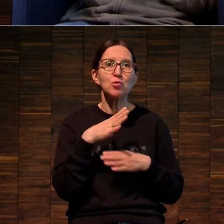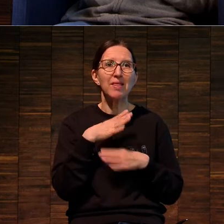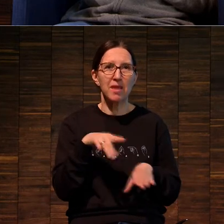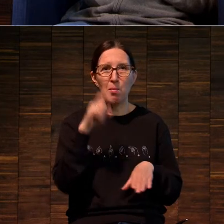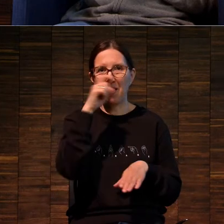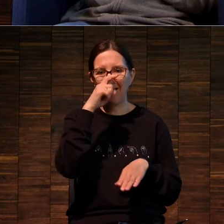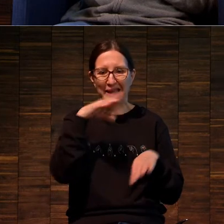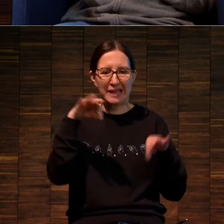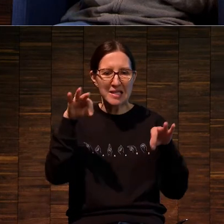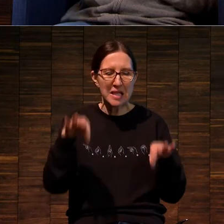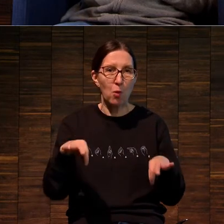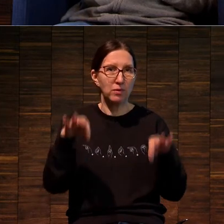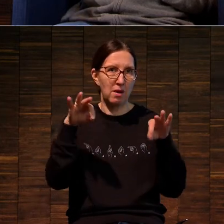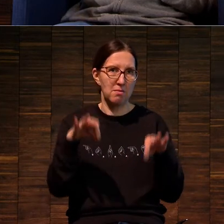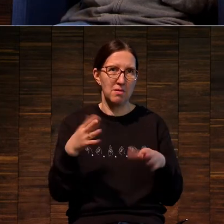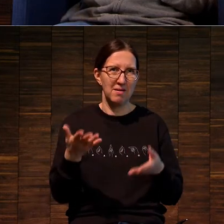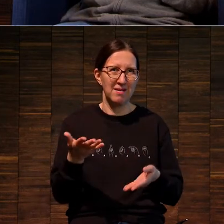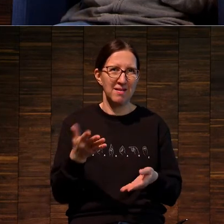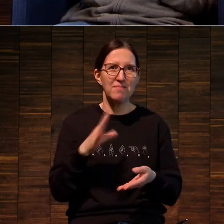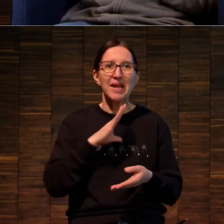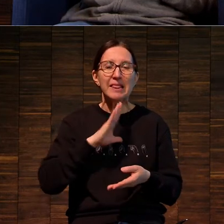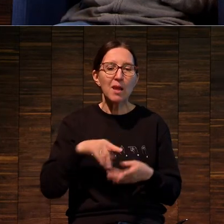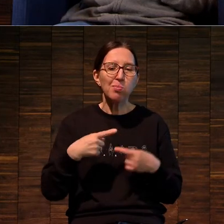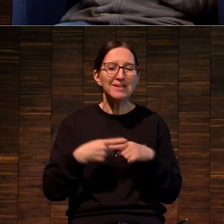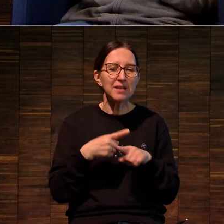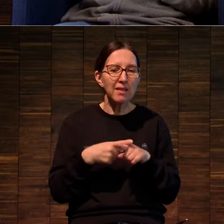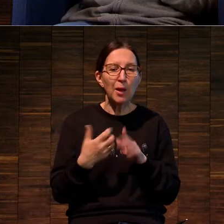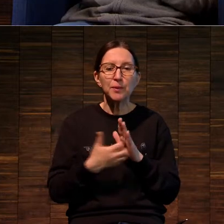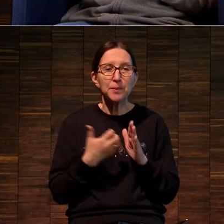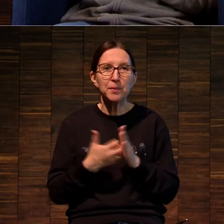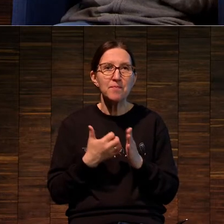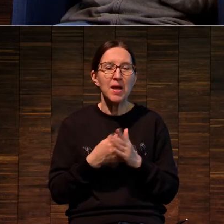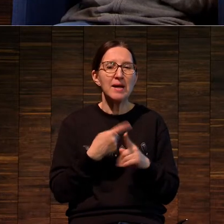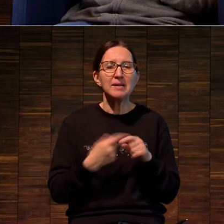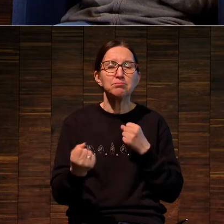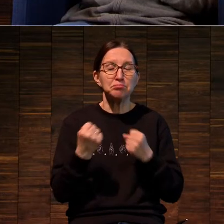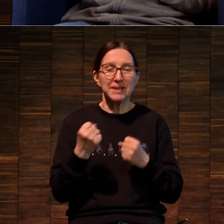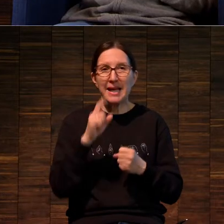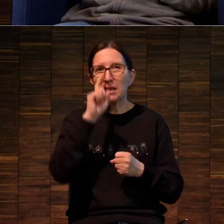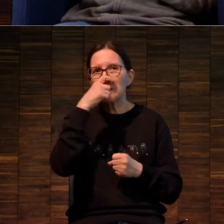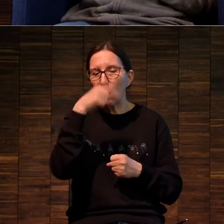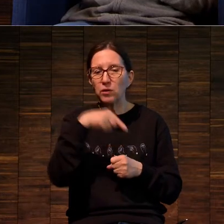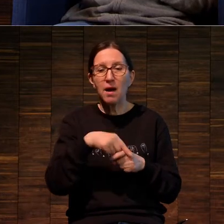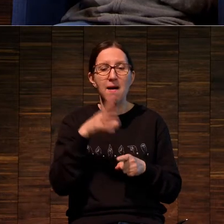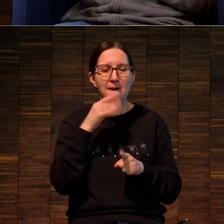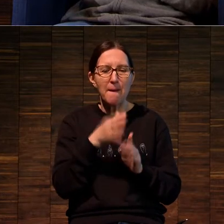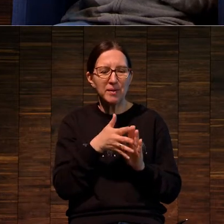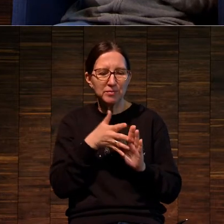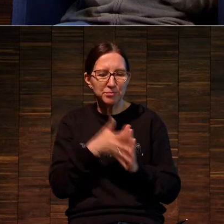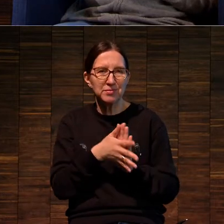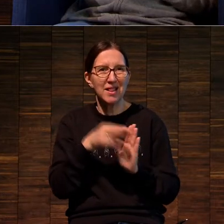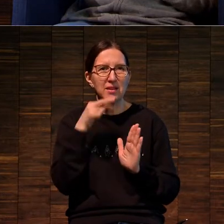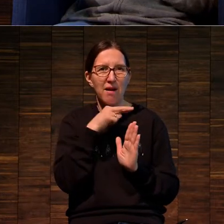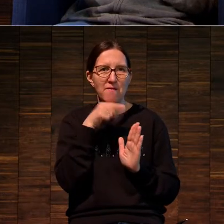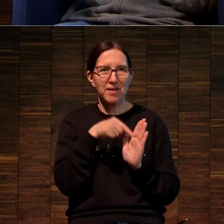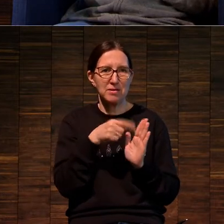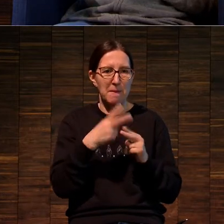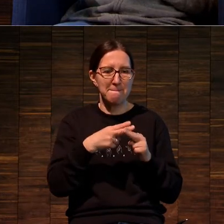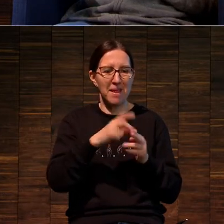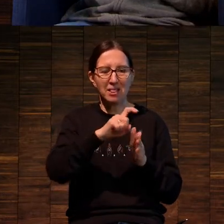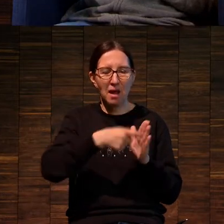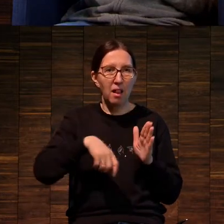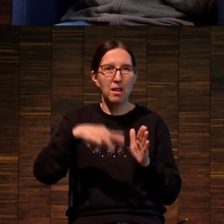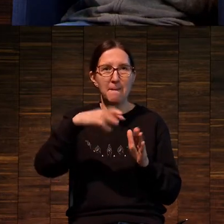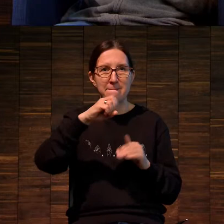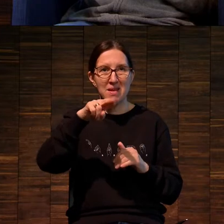технологии получения крепких кислот, которые позволяли бы травить металл,